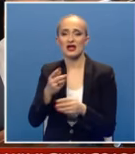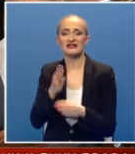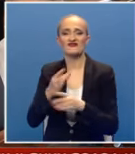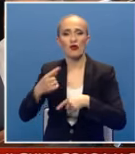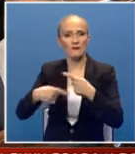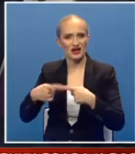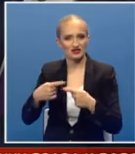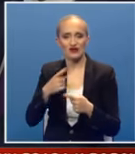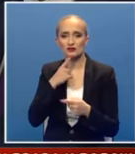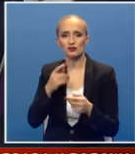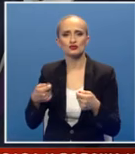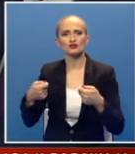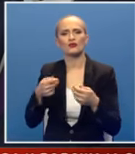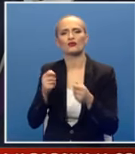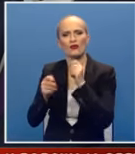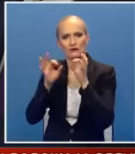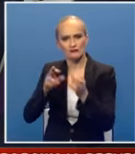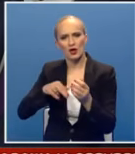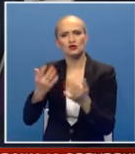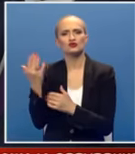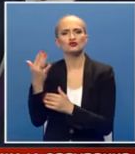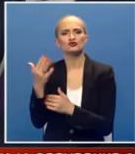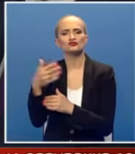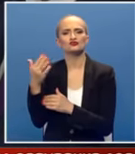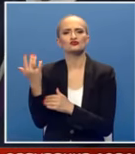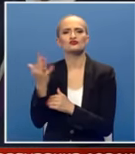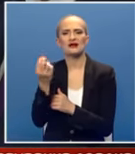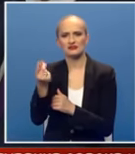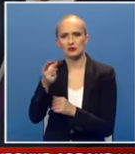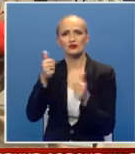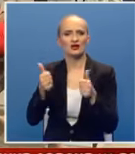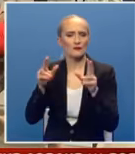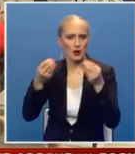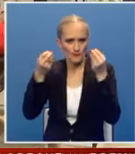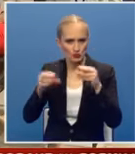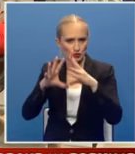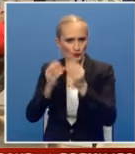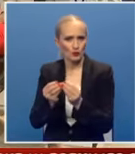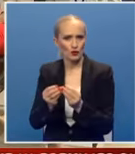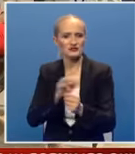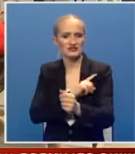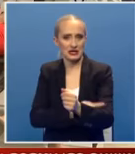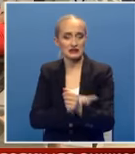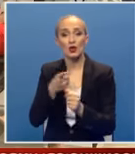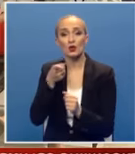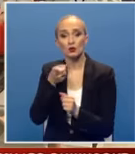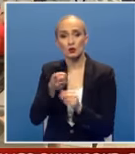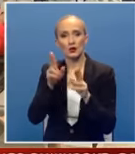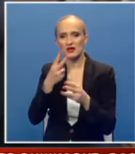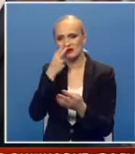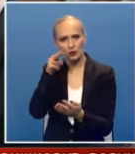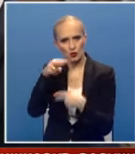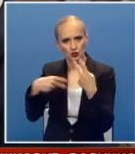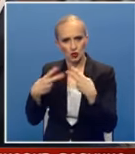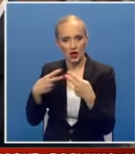preleđivači koji su sklopili ugovor sa šumama Srpske od danas moraju to da poštoju u punom kapacitetu i da će se u to imati uvid.